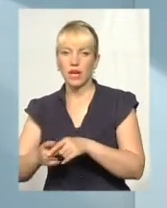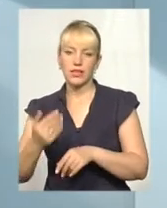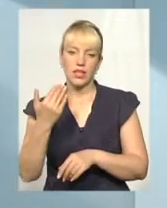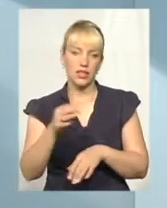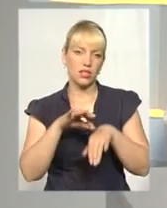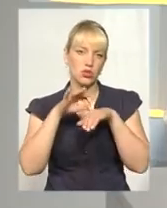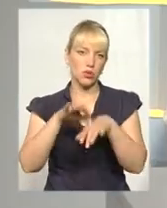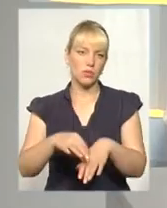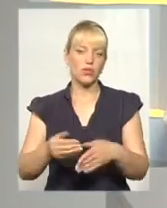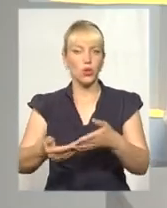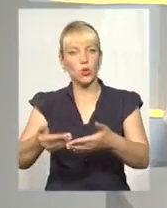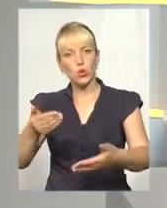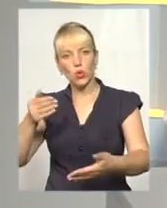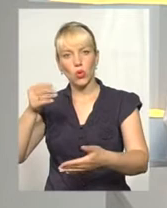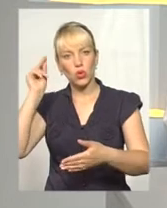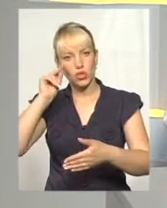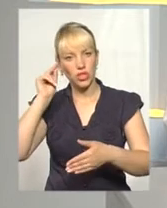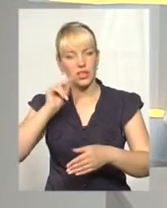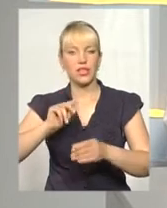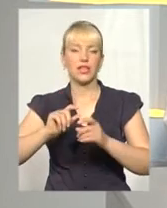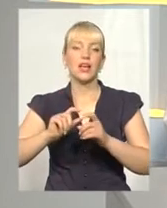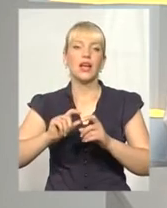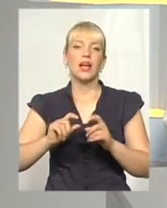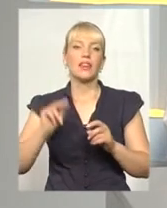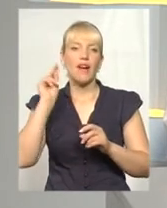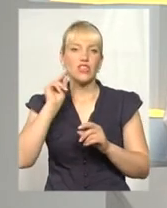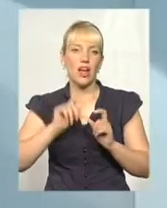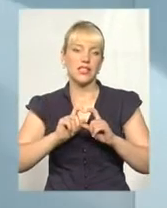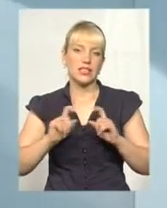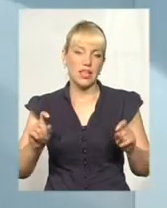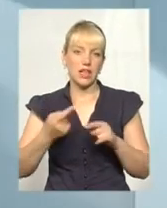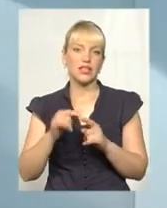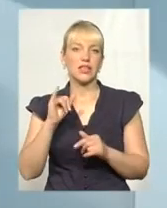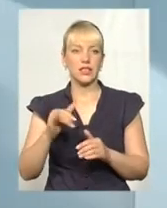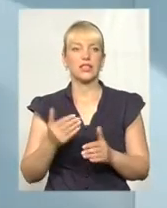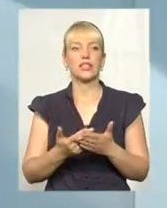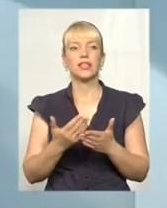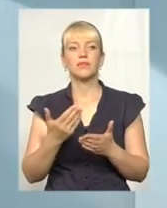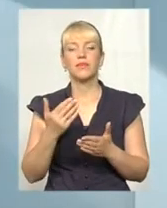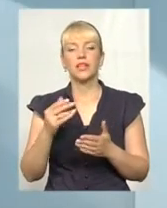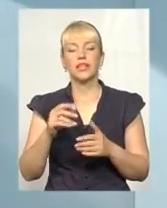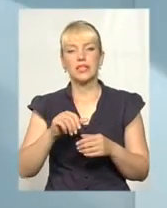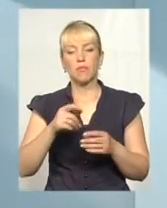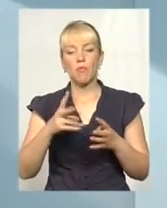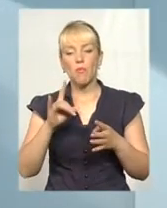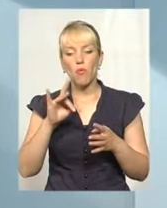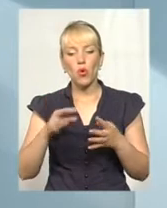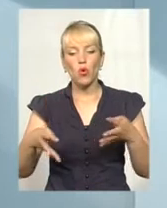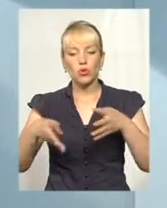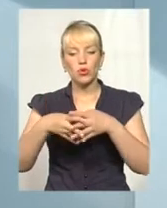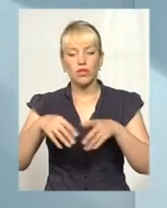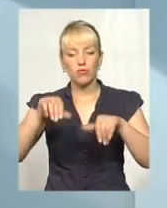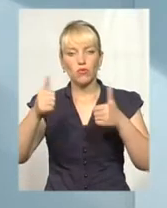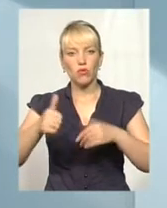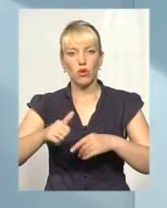належний шеф, до шкільних навчальних закладах. Ну, і в подальшому ми вже говоримо про інклюзивну форму навчання в самих загальноосвітніх